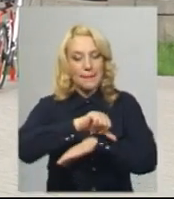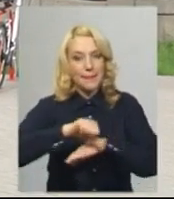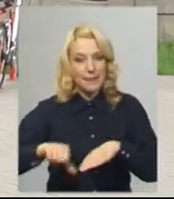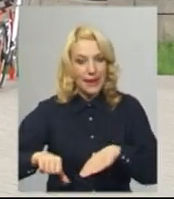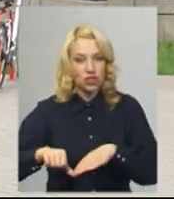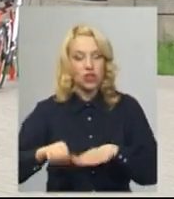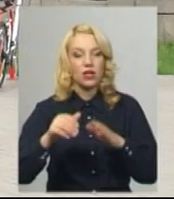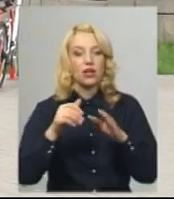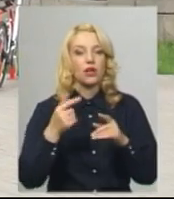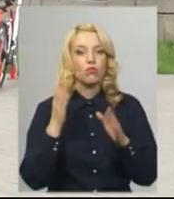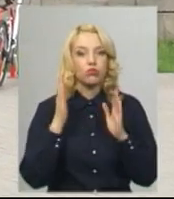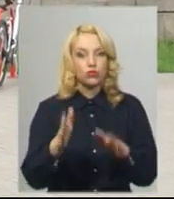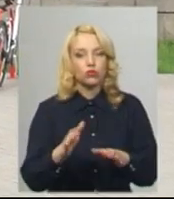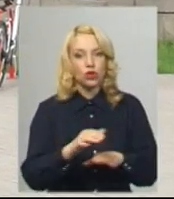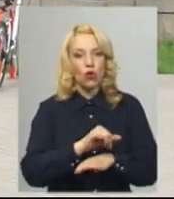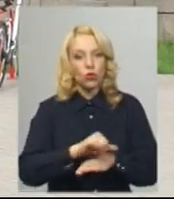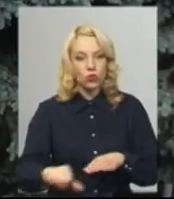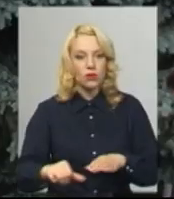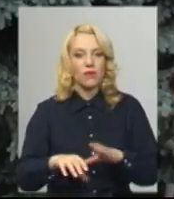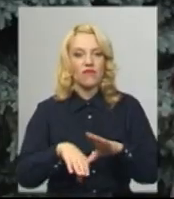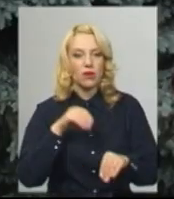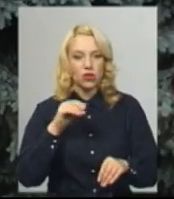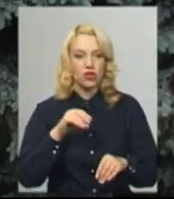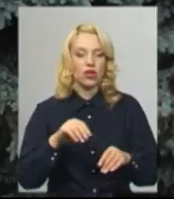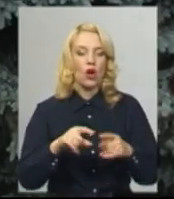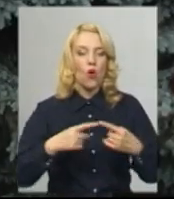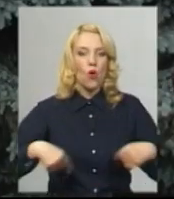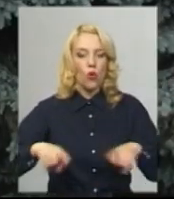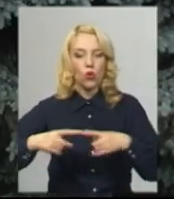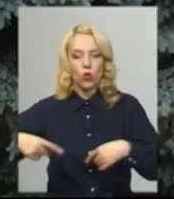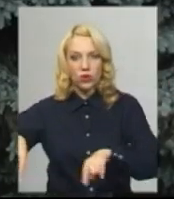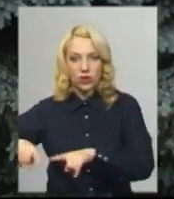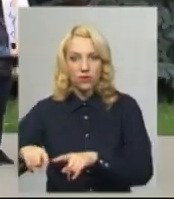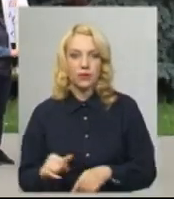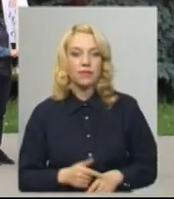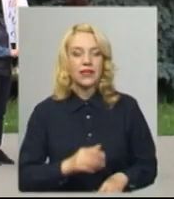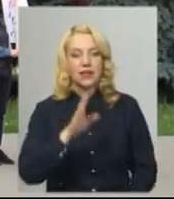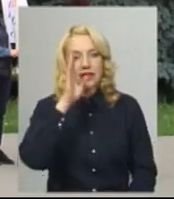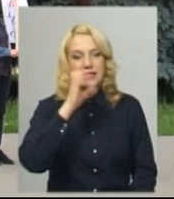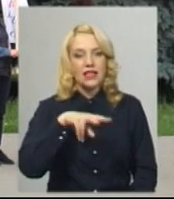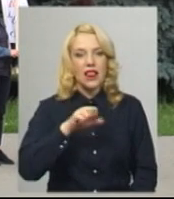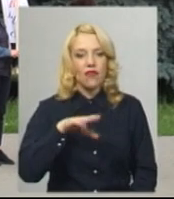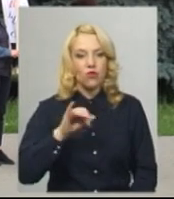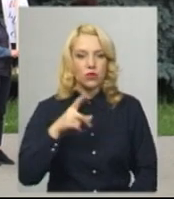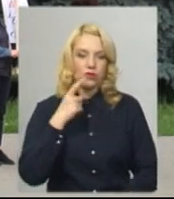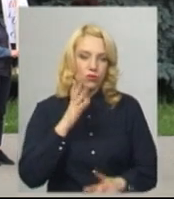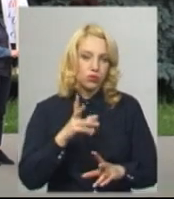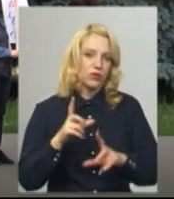кордонними виборчих округів. Славутчанин Петро Яковчук розповідає. Їдемо до Верховної Ради,